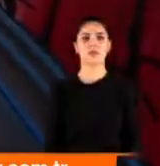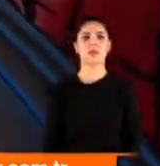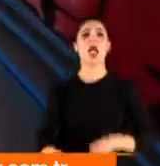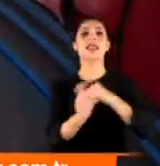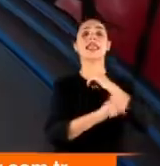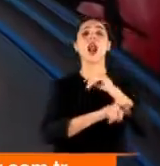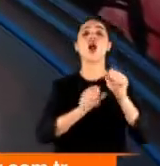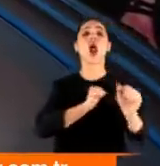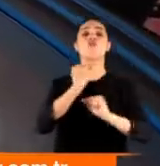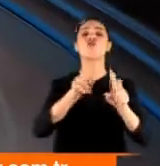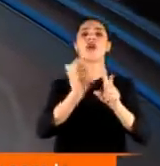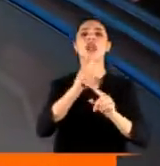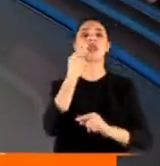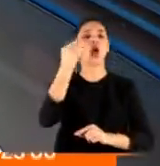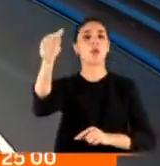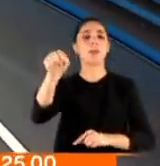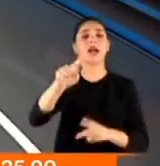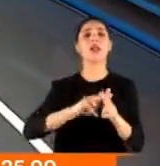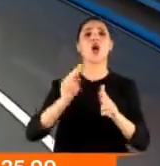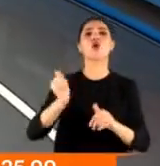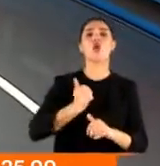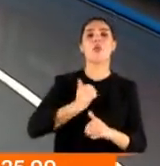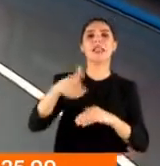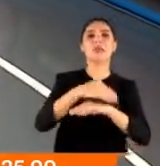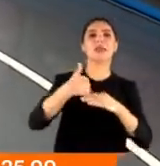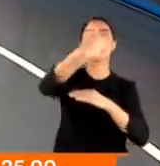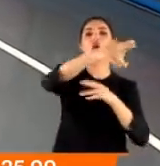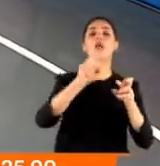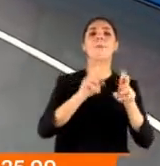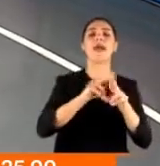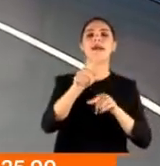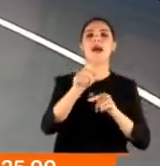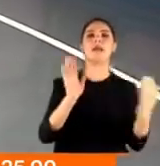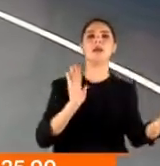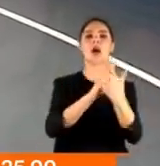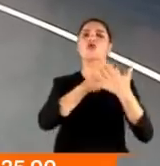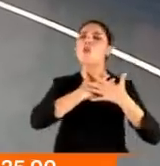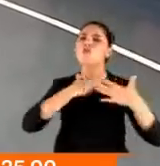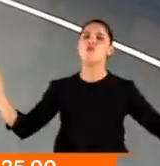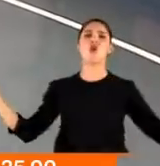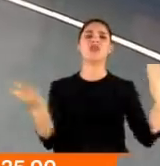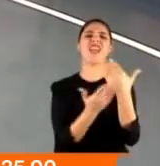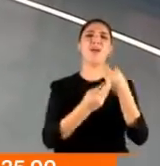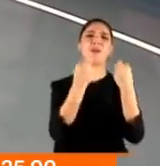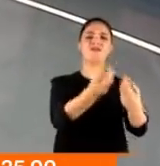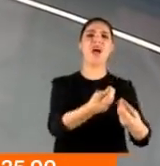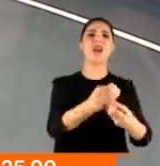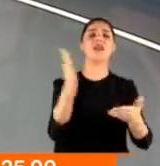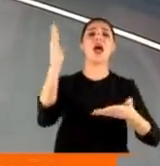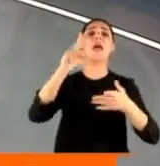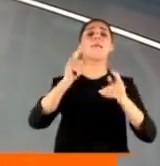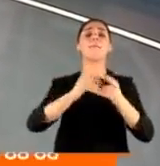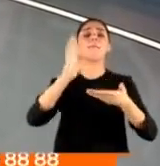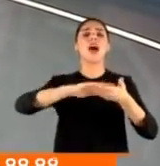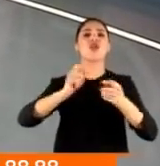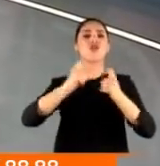Terörle mücadele notlarıyla devam edeceğiz. Komandolarımız sınır ötesinde PKK'ya karşı büyük bir darbe daha vurdu. Barış Pınarı